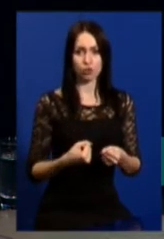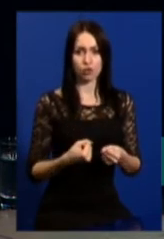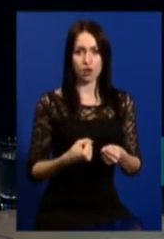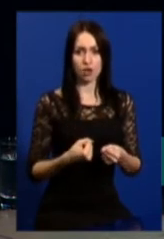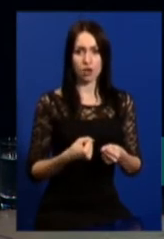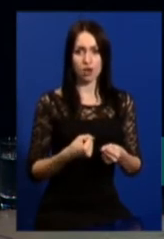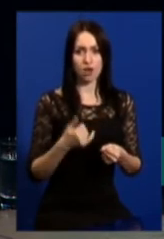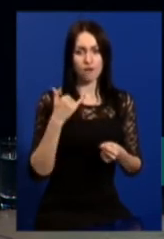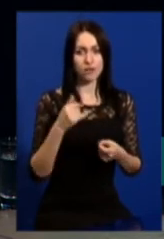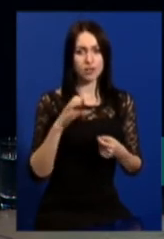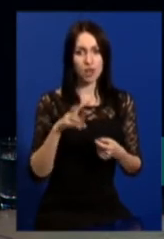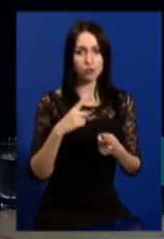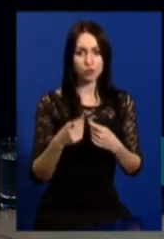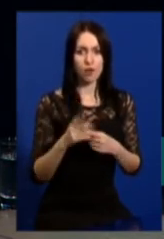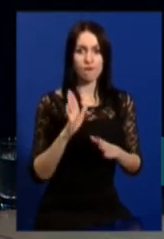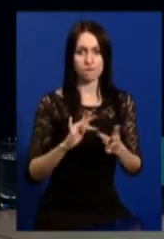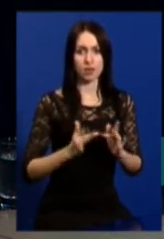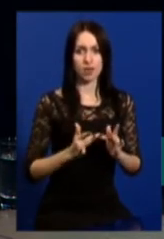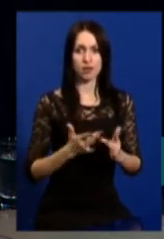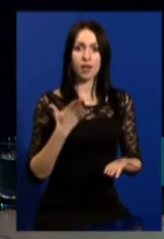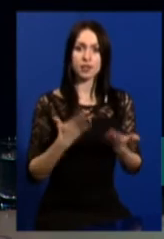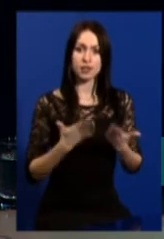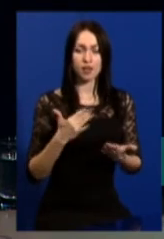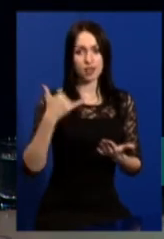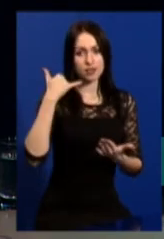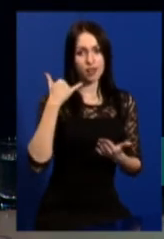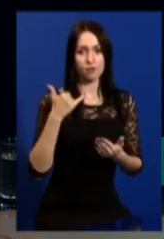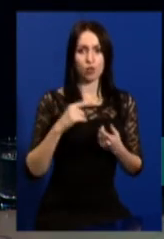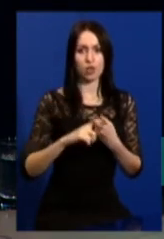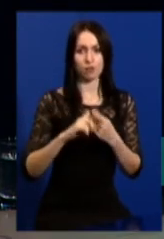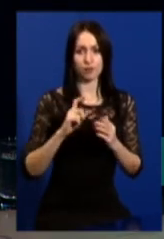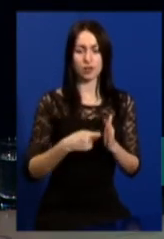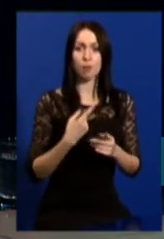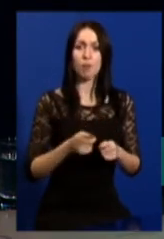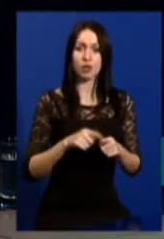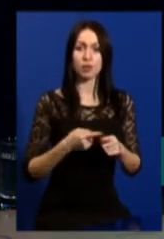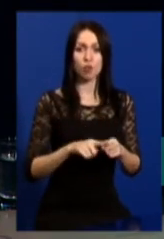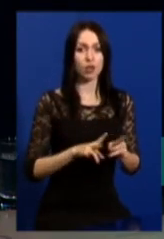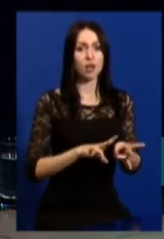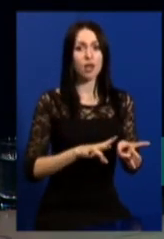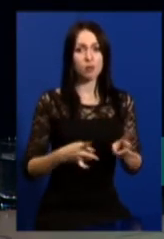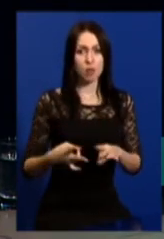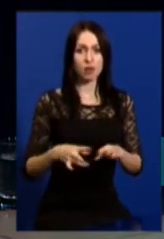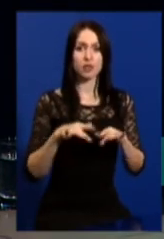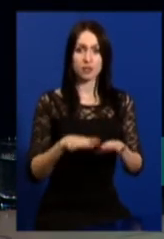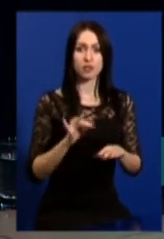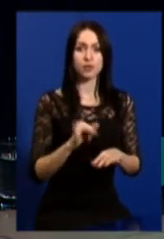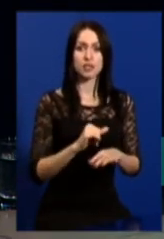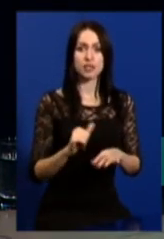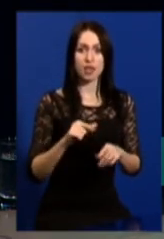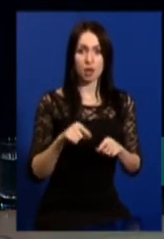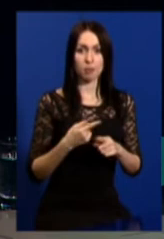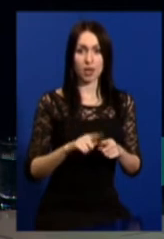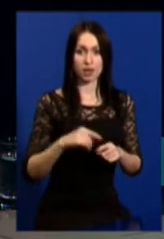меседжем в інтернеті або телефоном з'ясувати. Тому це нормальна дія і саме